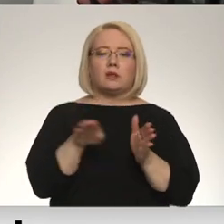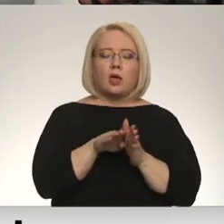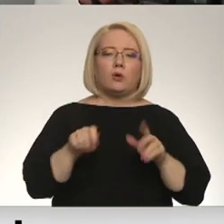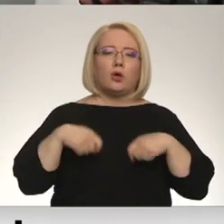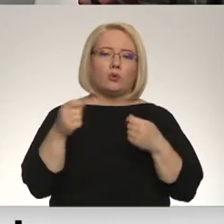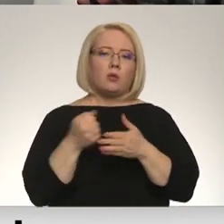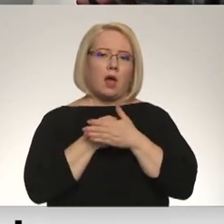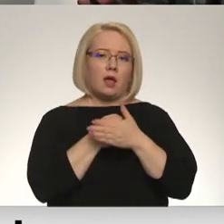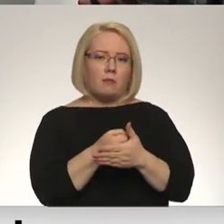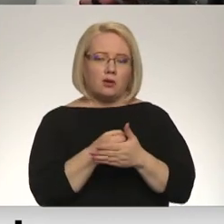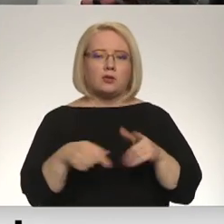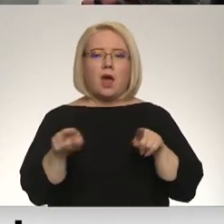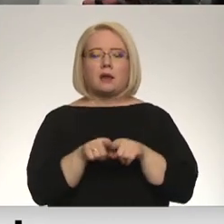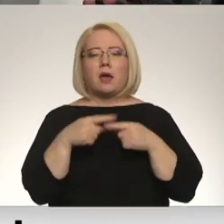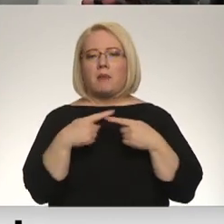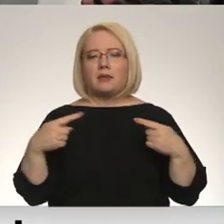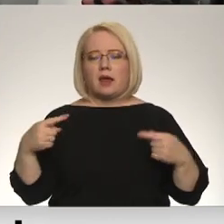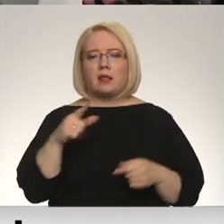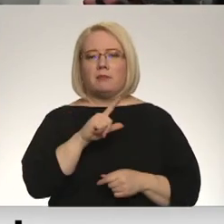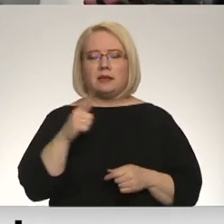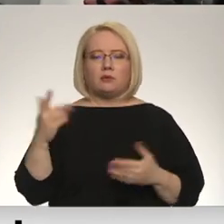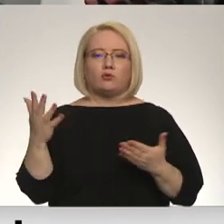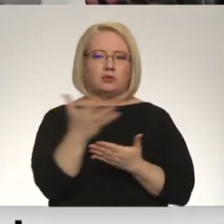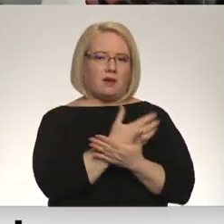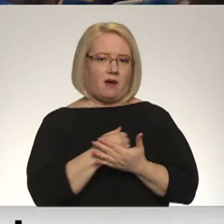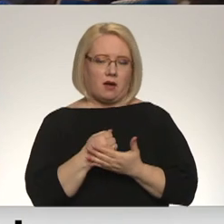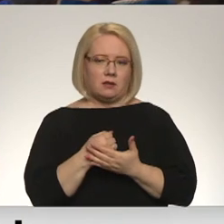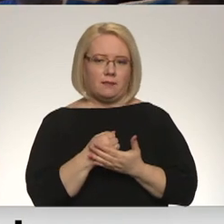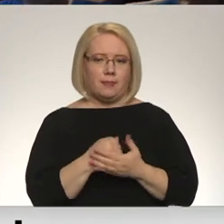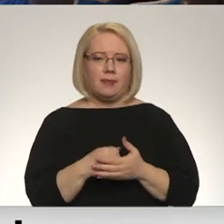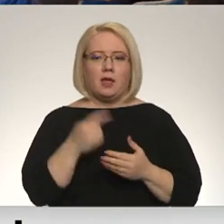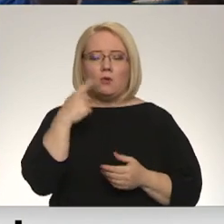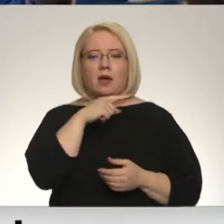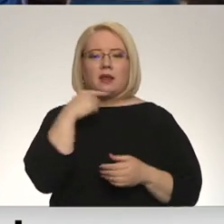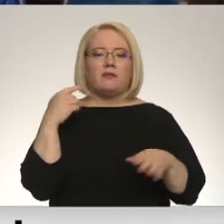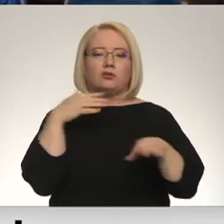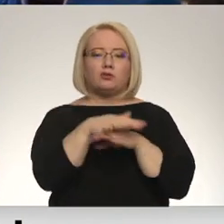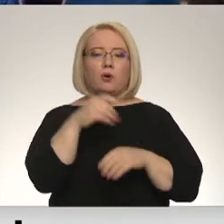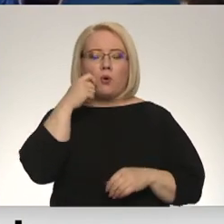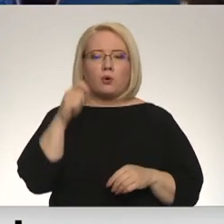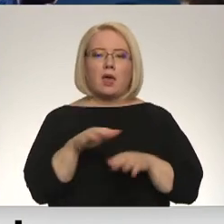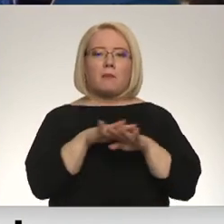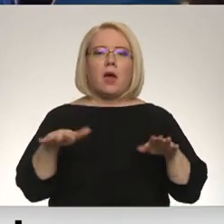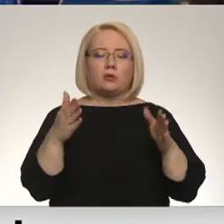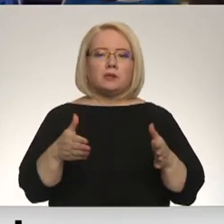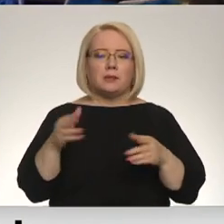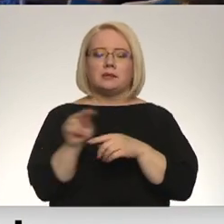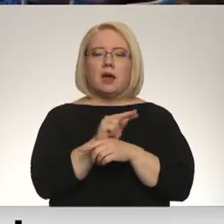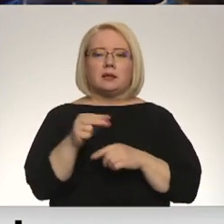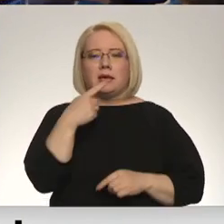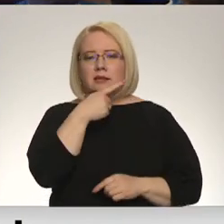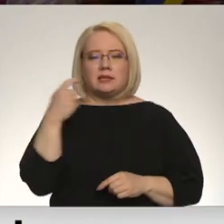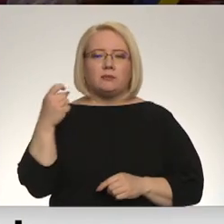atbalstu viņiem arī ar tiem materiāliem līdzekļiem, kurus mēs varēsim savākt. Kupš Krievijas iebrakuma Ukrainā bērus līdnīca ārstēt jau ap simts